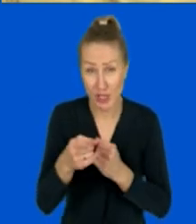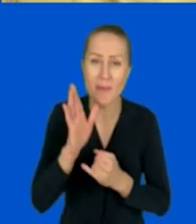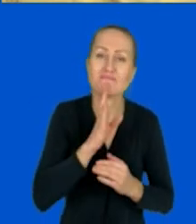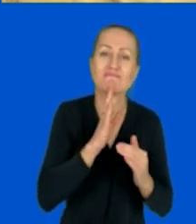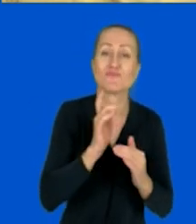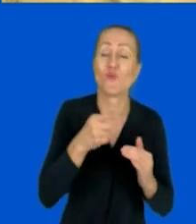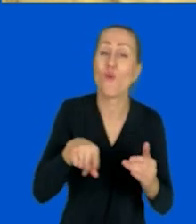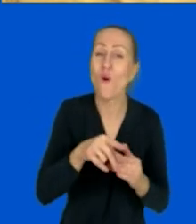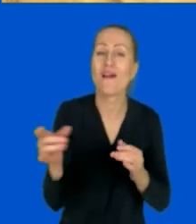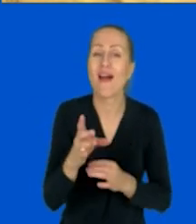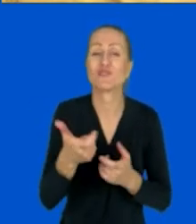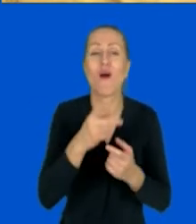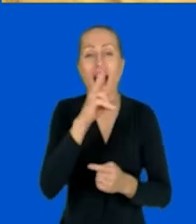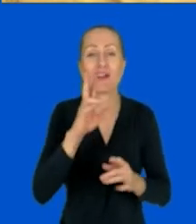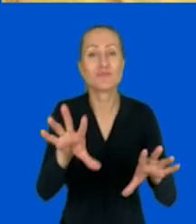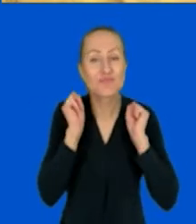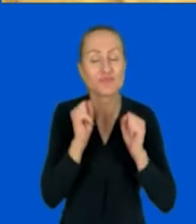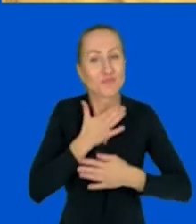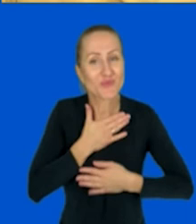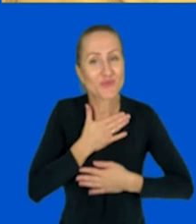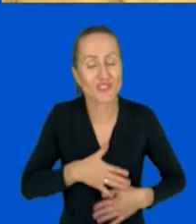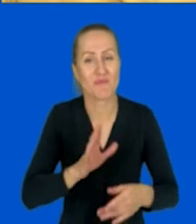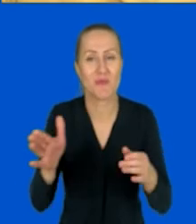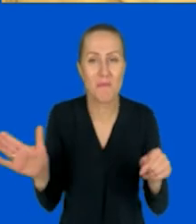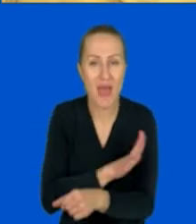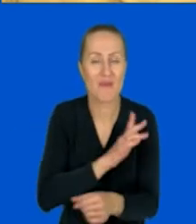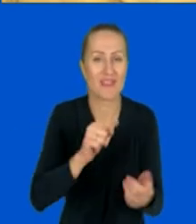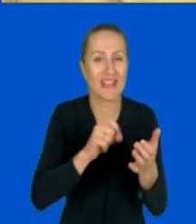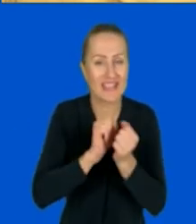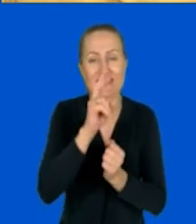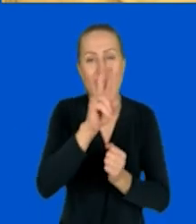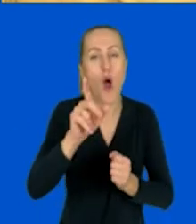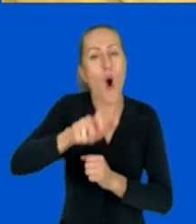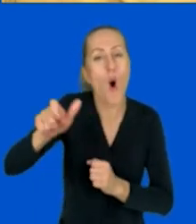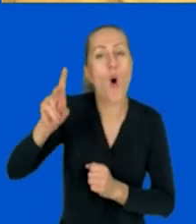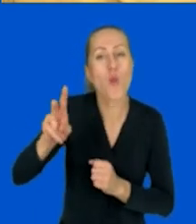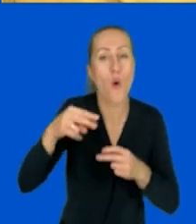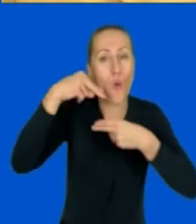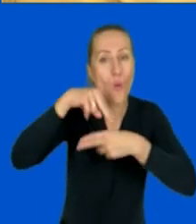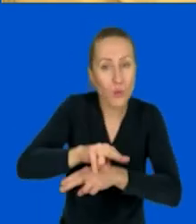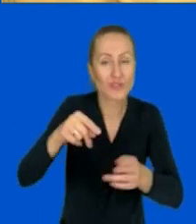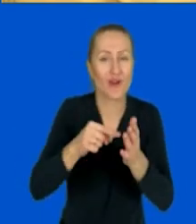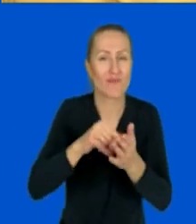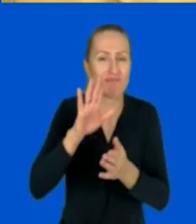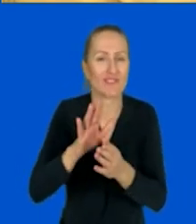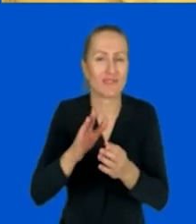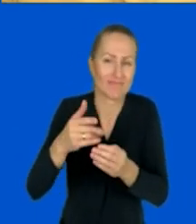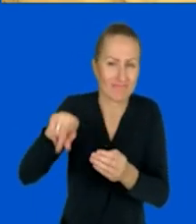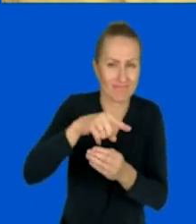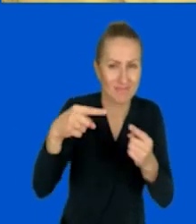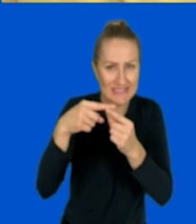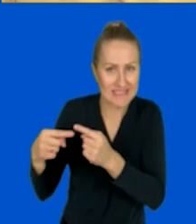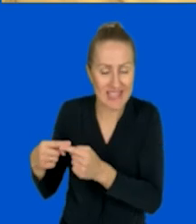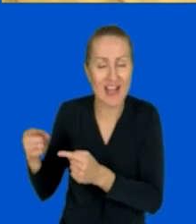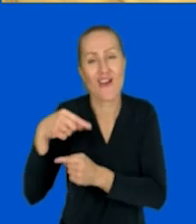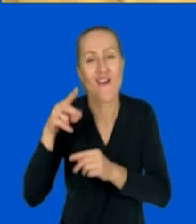przyjemność i preści, które będą zawarte, będą przez wszystkie osoby biorące udział mniej lub bardziej znane, to wszyscy będą